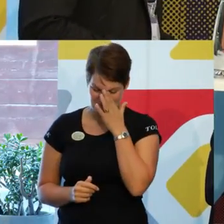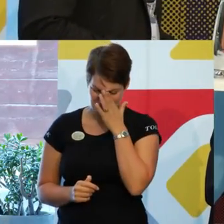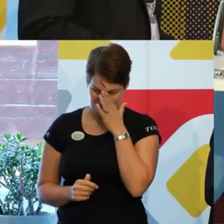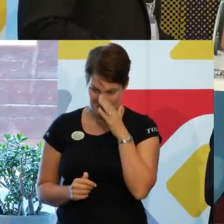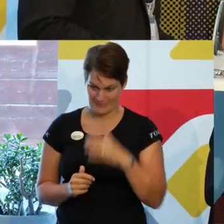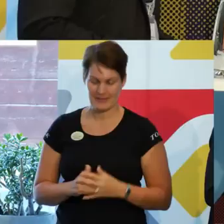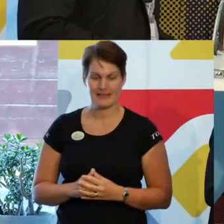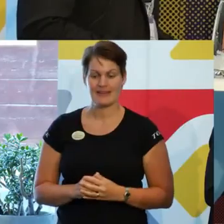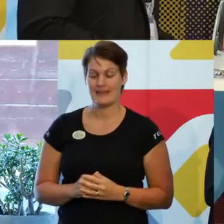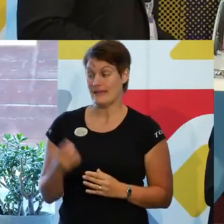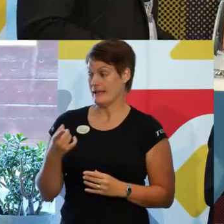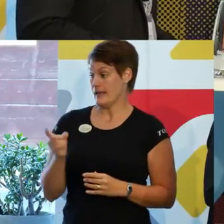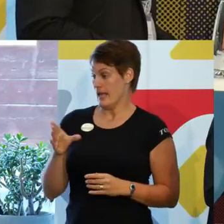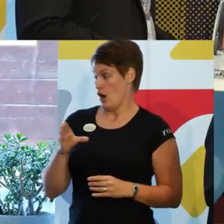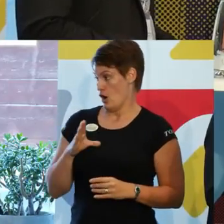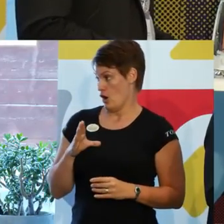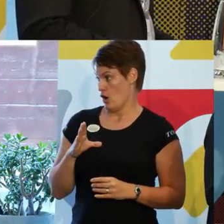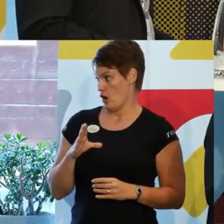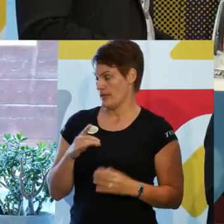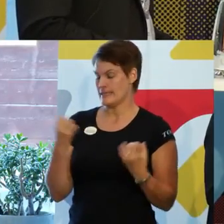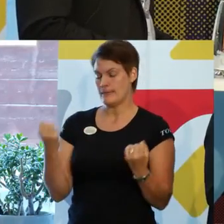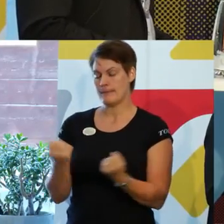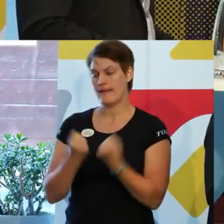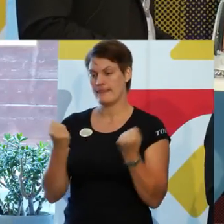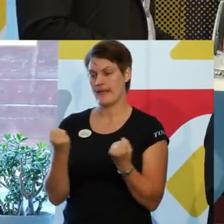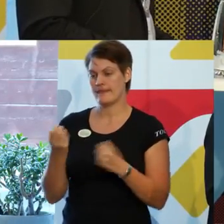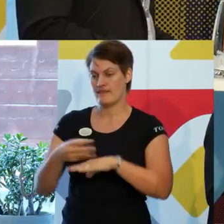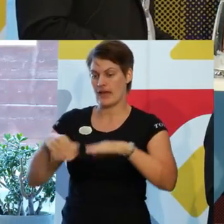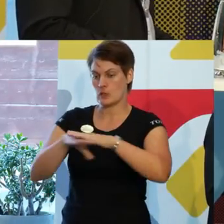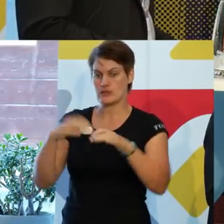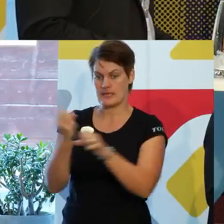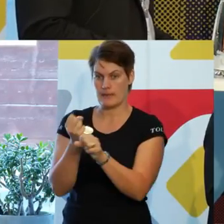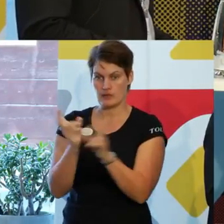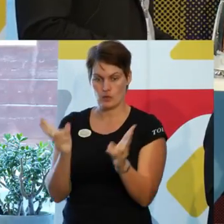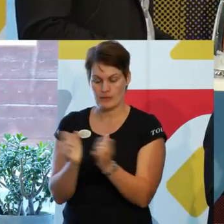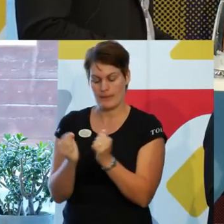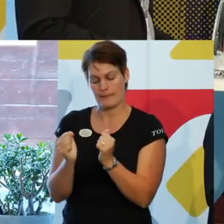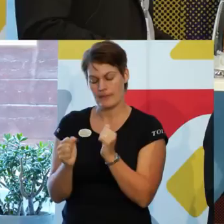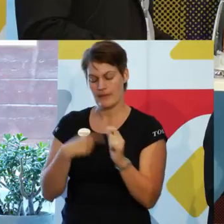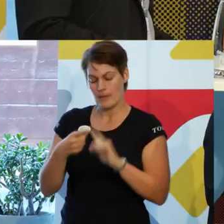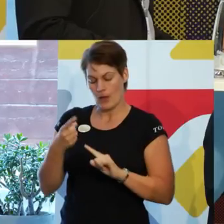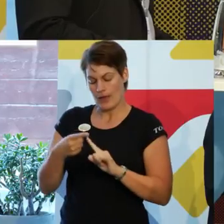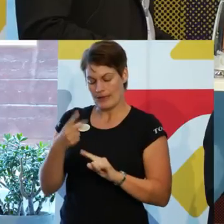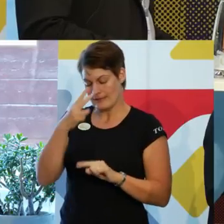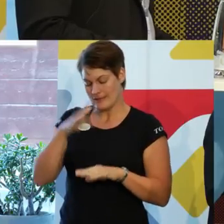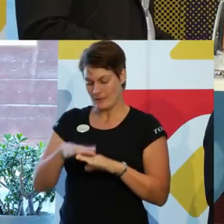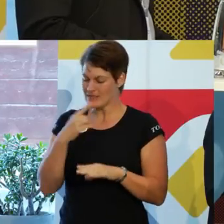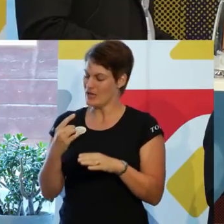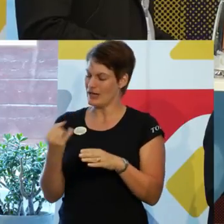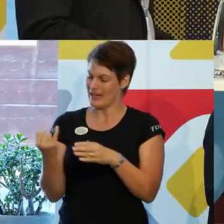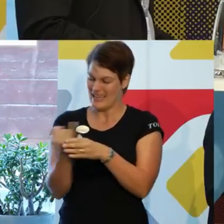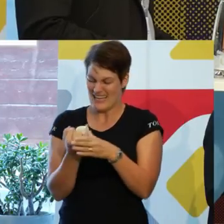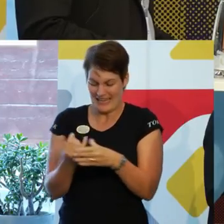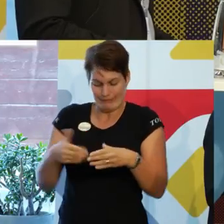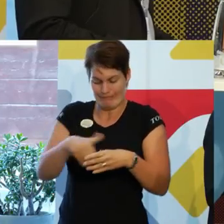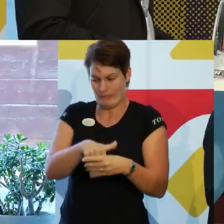Ni har ju igång ett spännande värdegrundsarbete också. Men jag skulle vilja, vi börja titta på hur ser innanförskapet